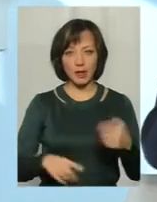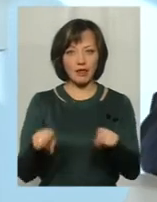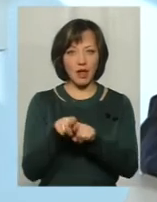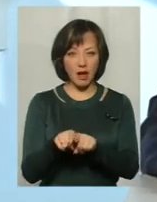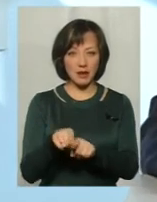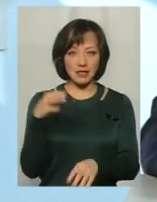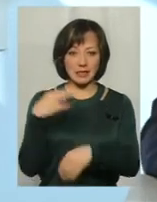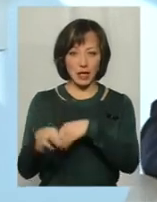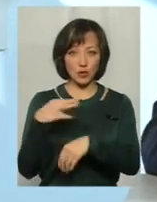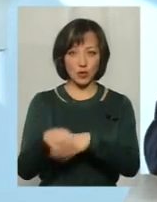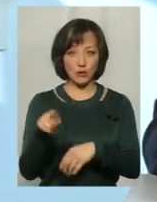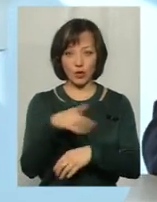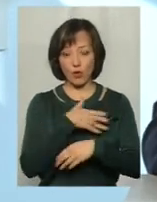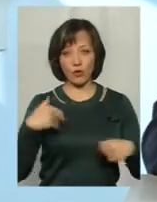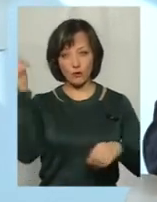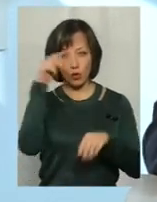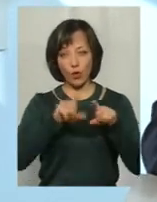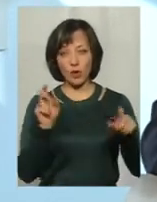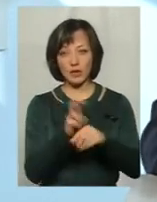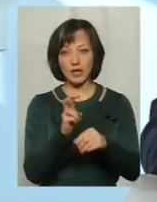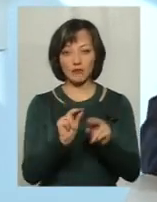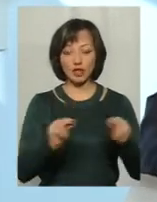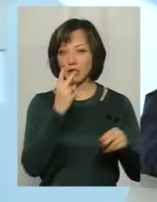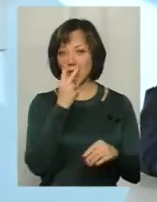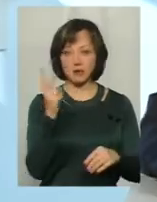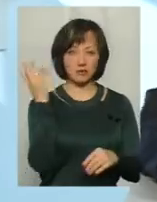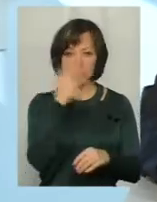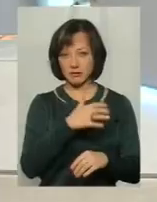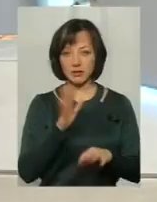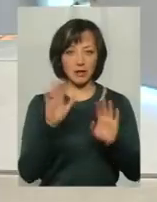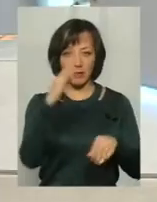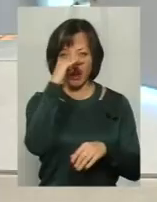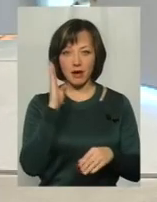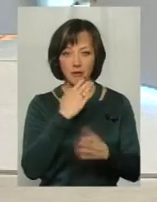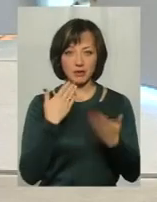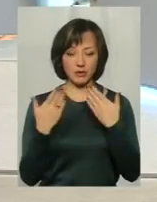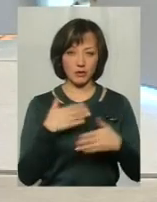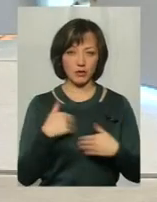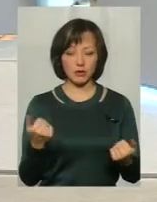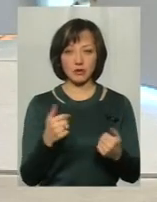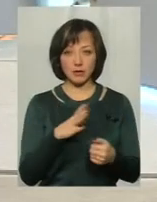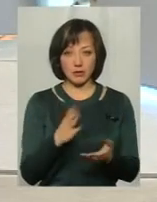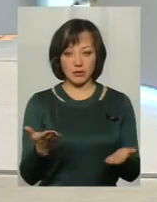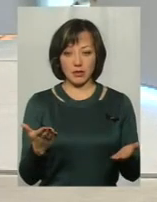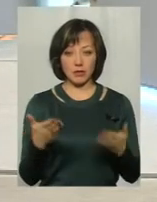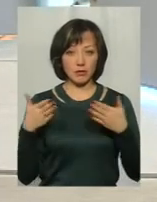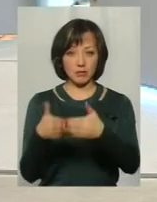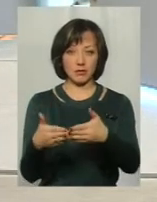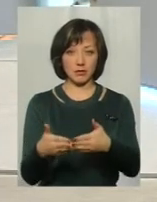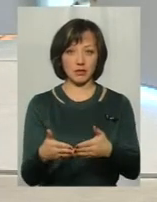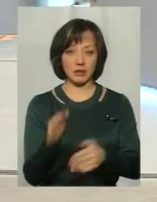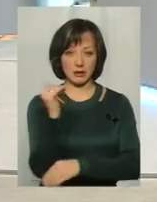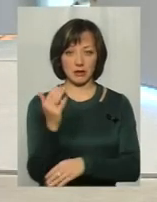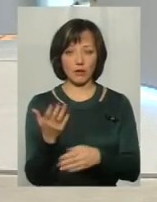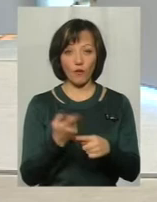зацюкати, що вони не хочуть ні в школу ходити, ні вчителя бачити, ні з батьками. І все, ми ставимо, умовно кажучи, хрест на цій